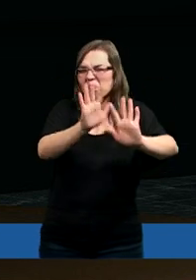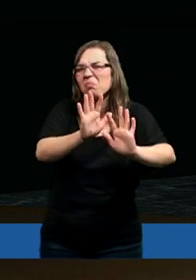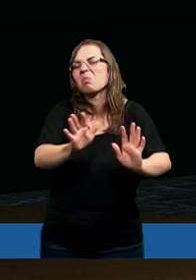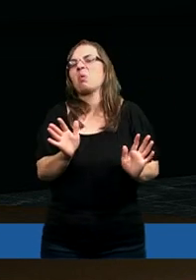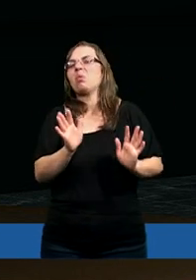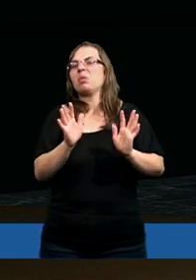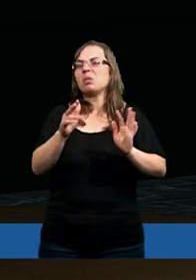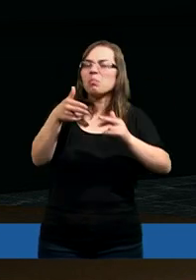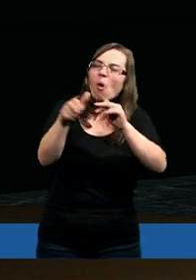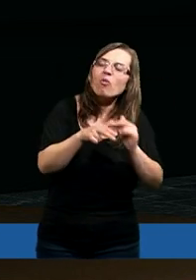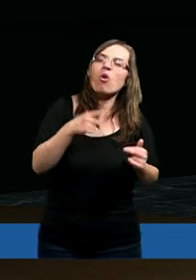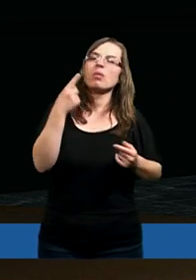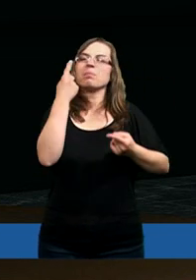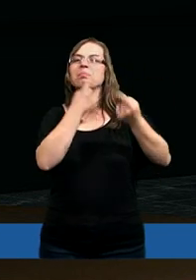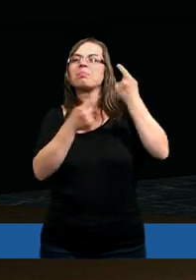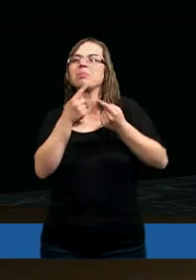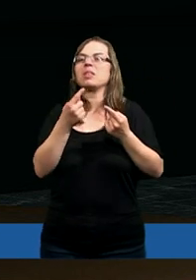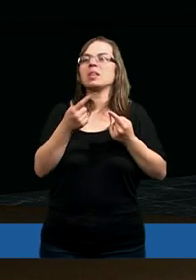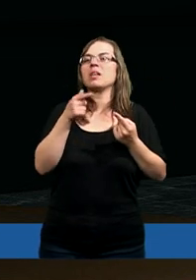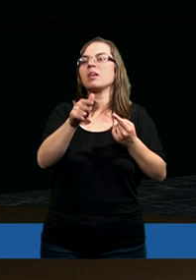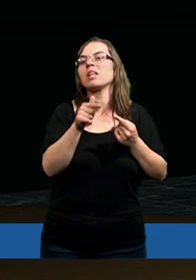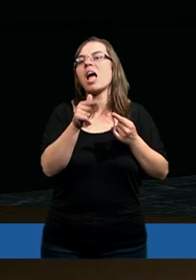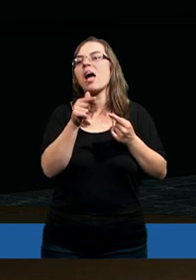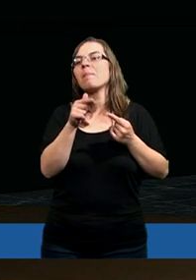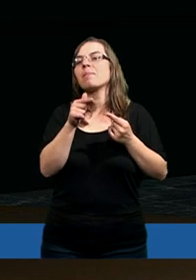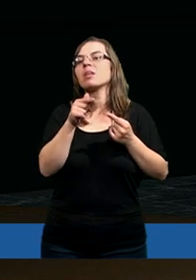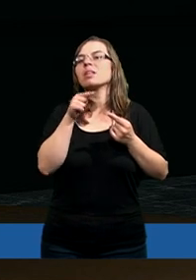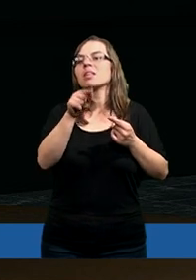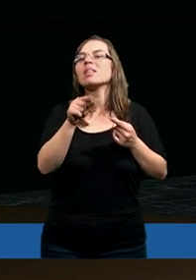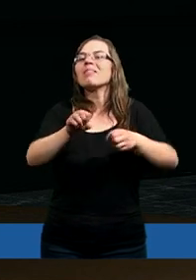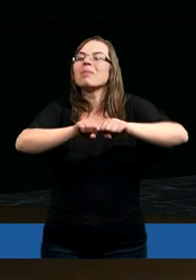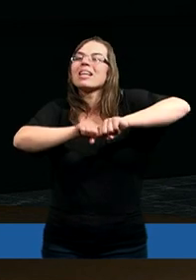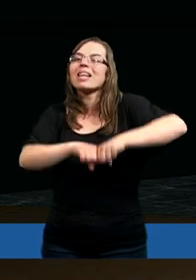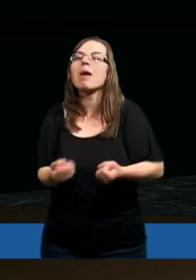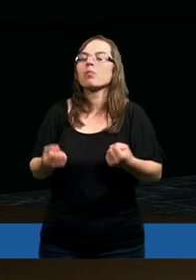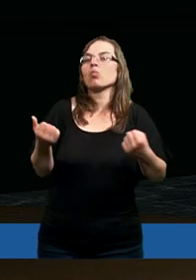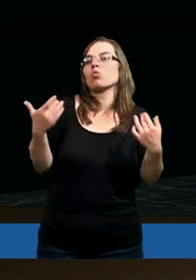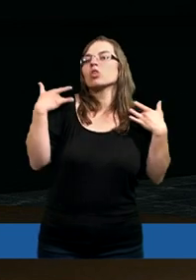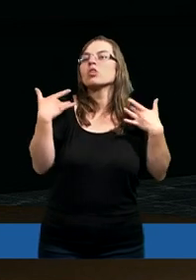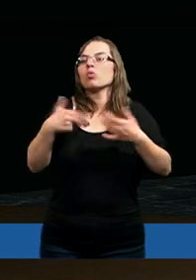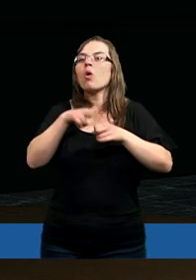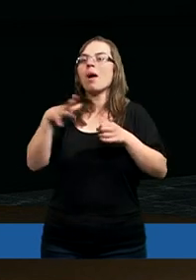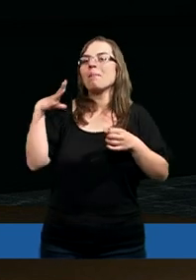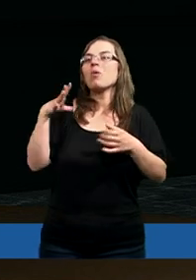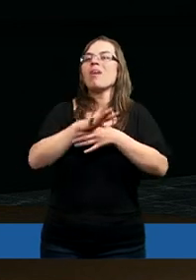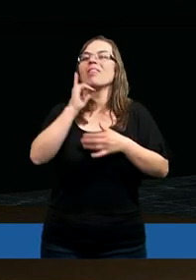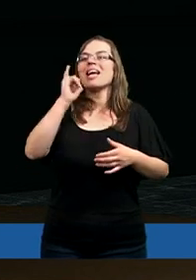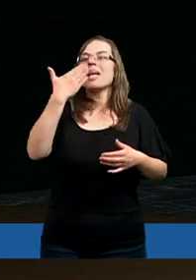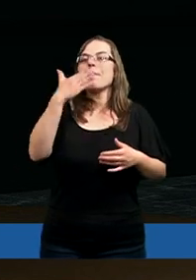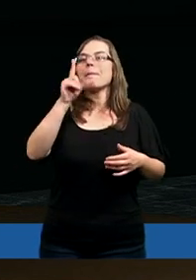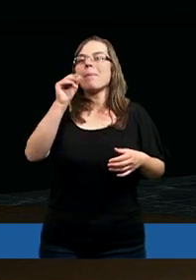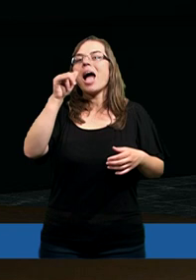możecie z powrotem w tym, nużać się w tym, w tym zepsuciu, które było w